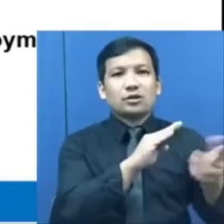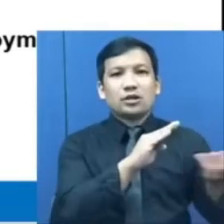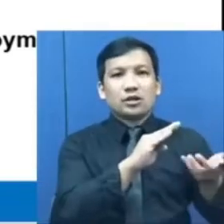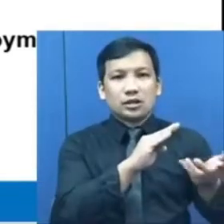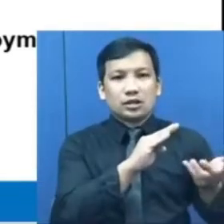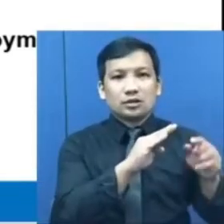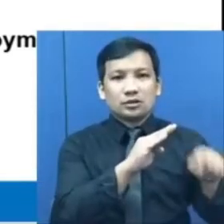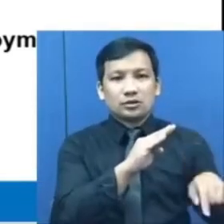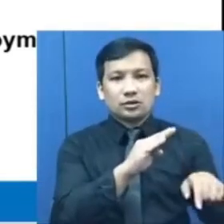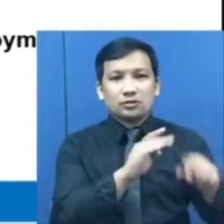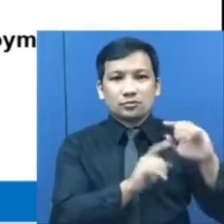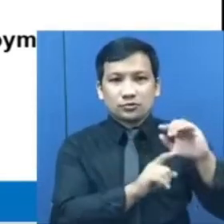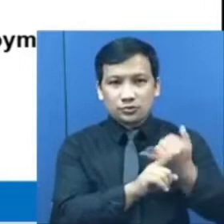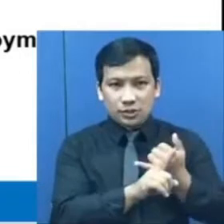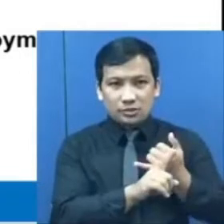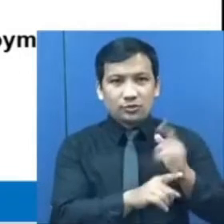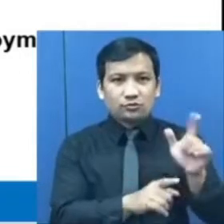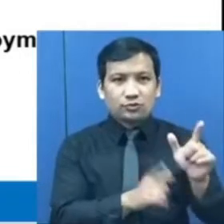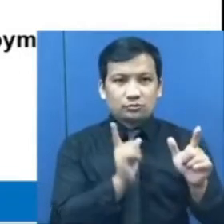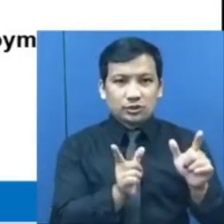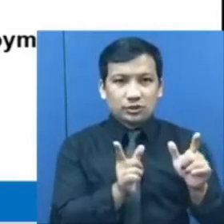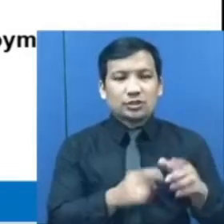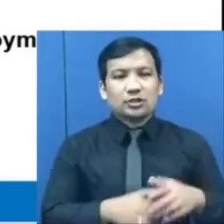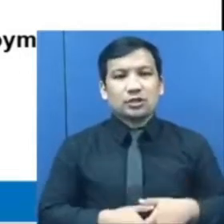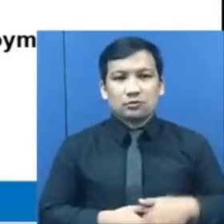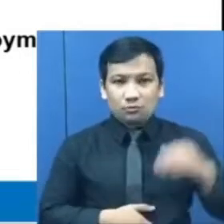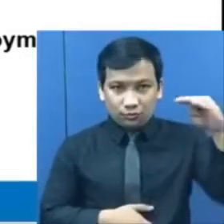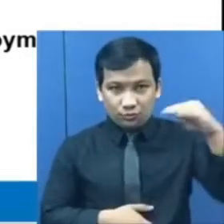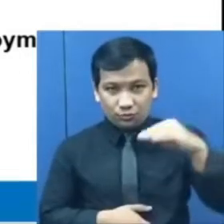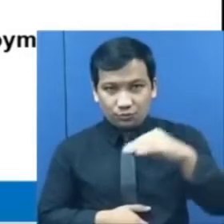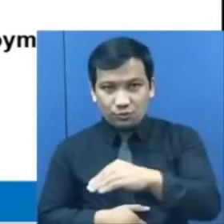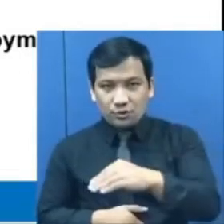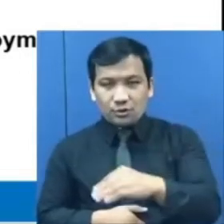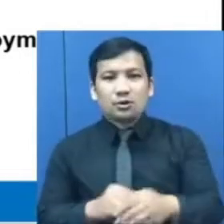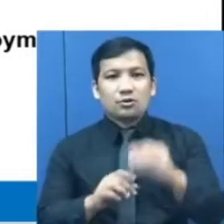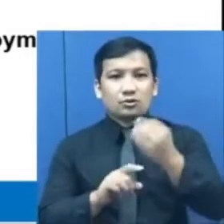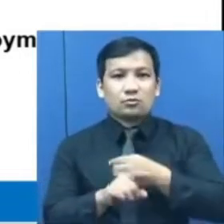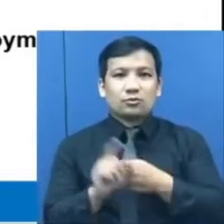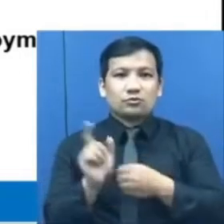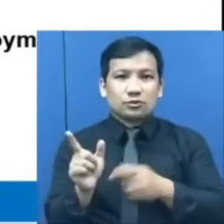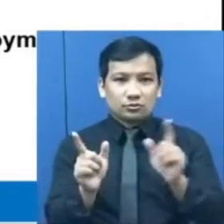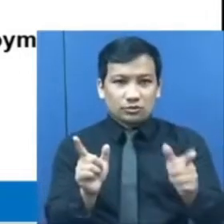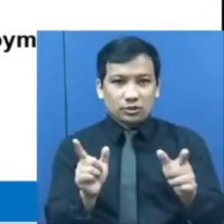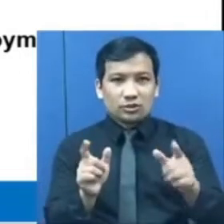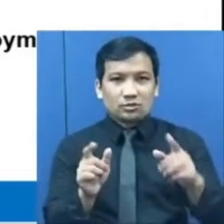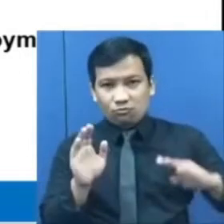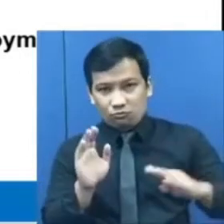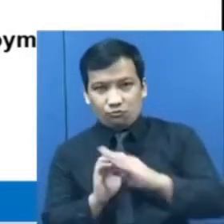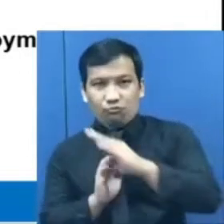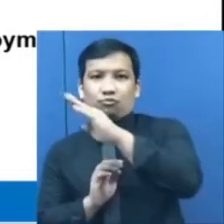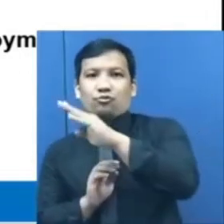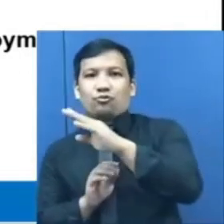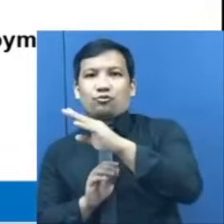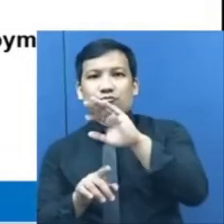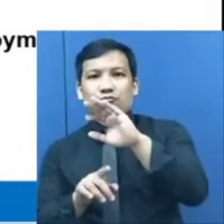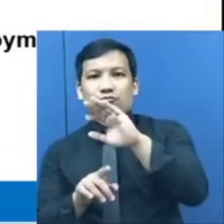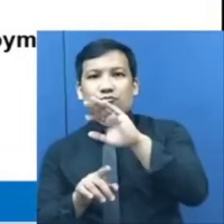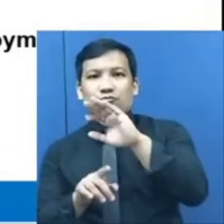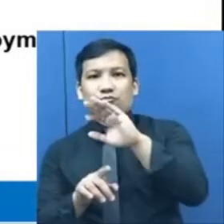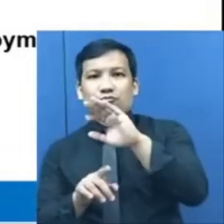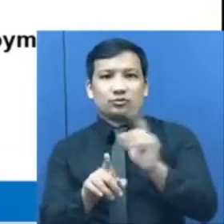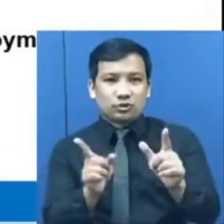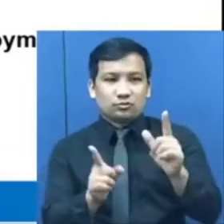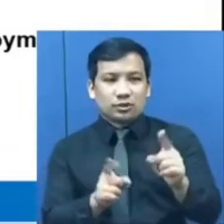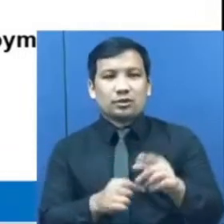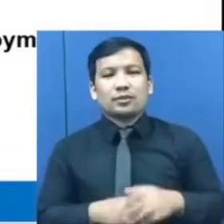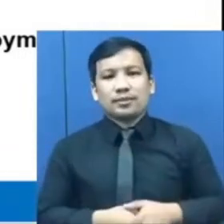ng Hulyo 2020. Bumaba naman ito noong Oktubre 2020 at muling tumaas hanggang Pebrero 2021.